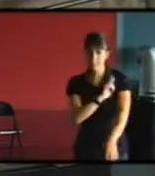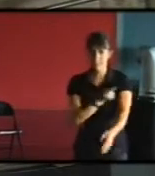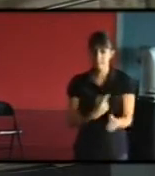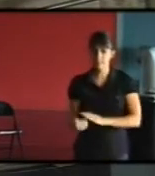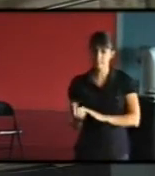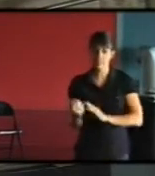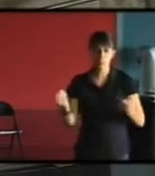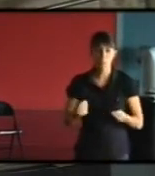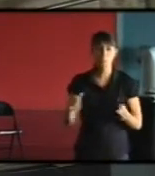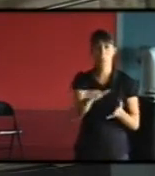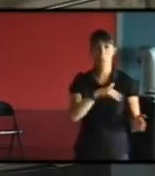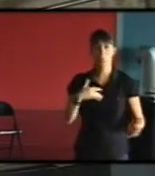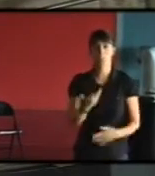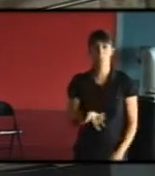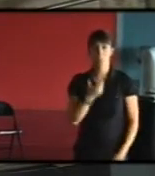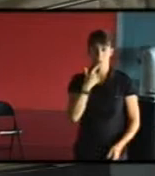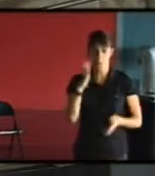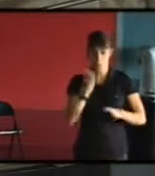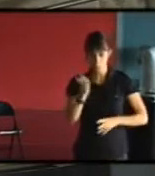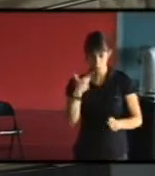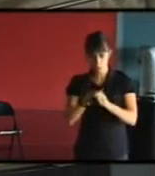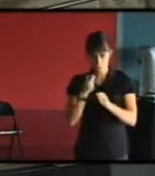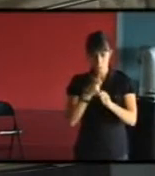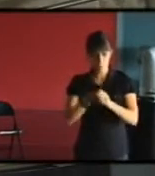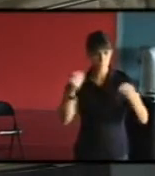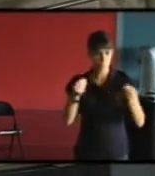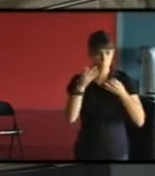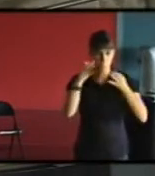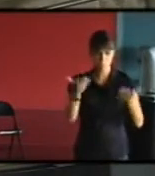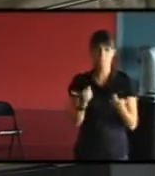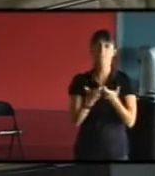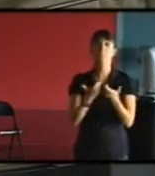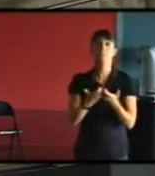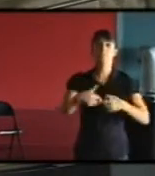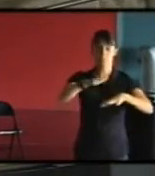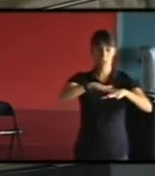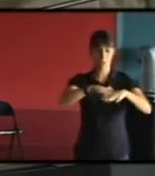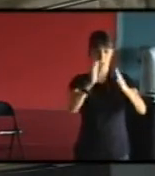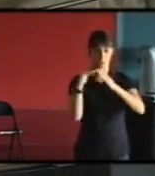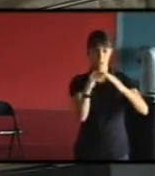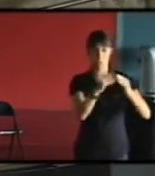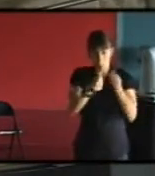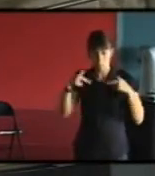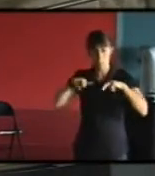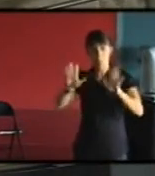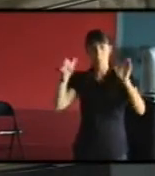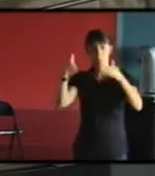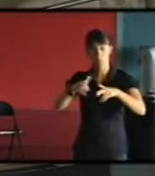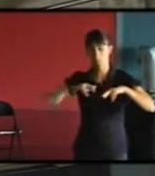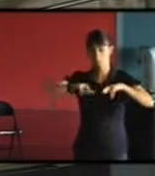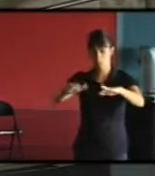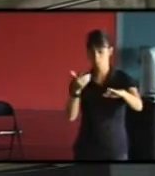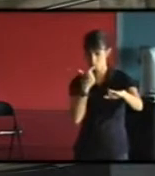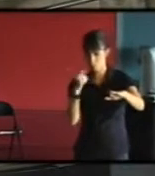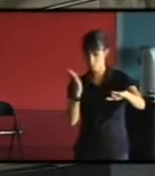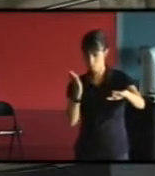se situent ? Si je suis capable d'évaluer le besoin de chaleur sur un quartier ou sur une rue donnée à